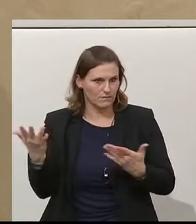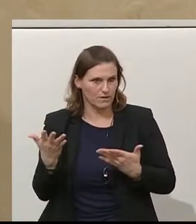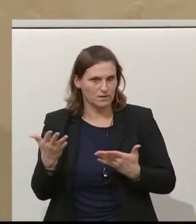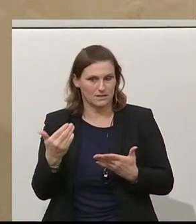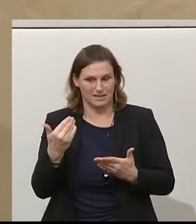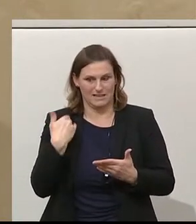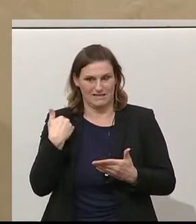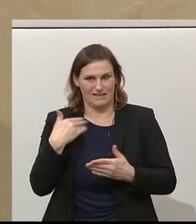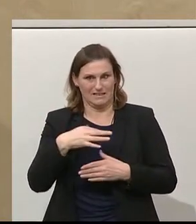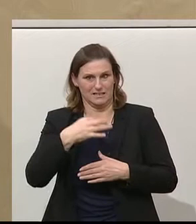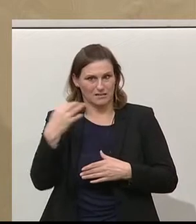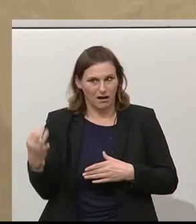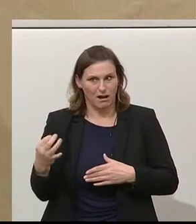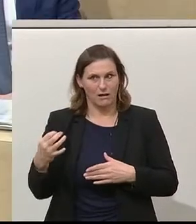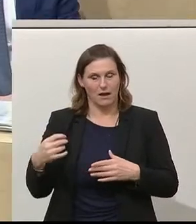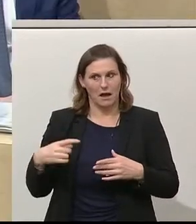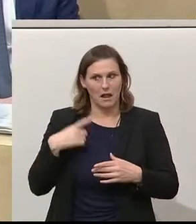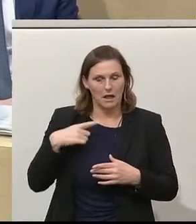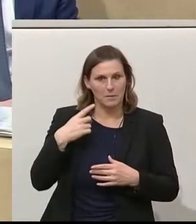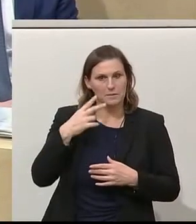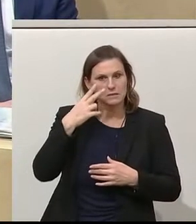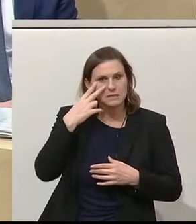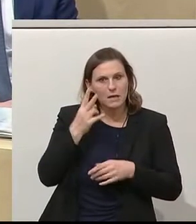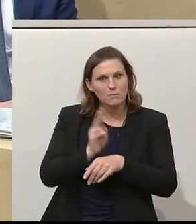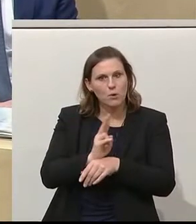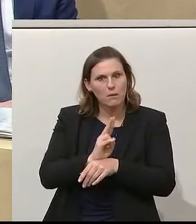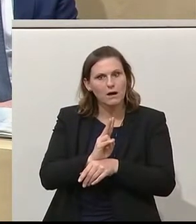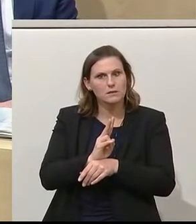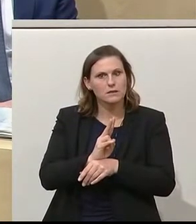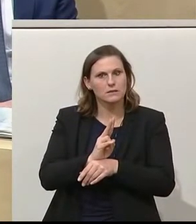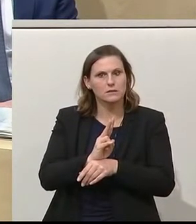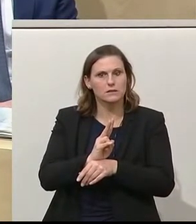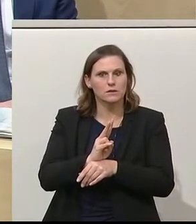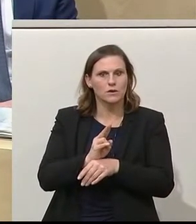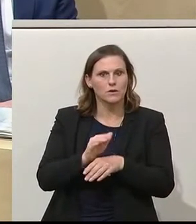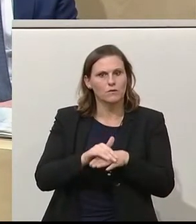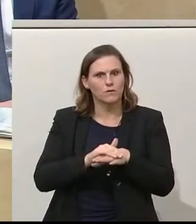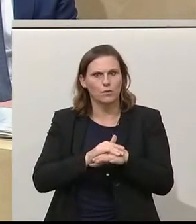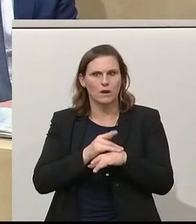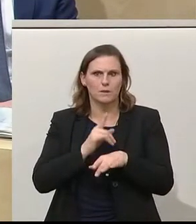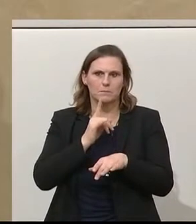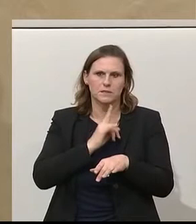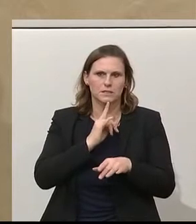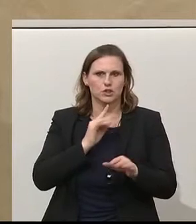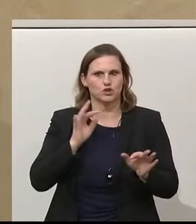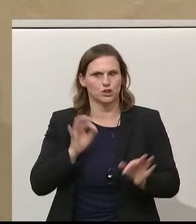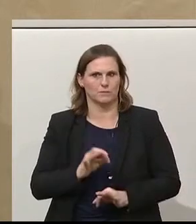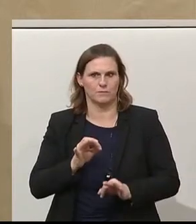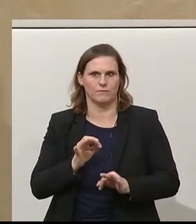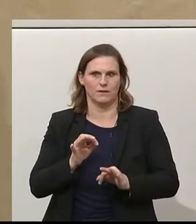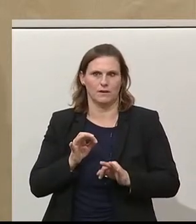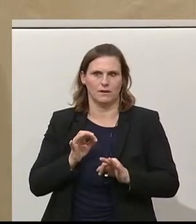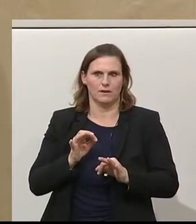wir in den letzten Tagen erlebt haben, das habe ich als abscheulich empfunden. Diese Hetze gegen die neue